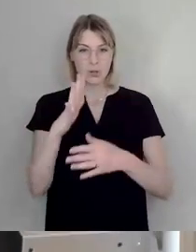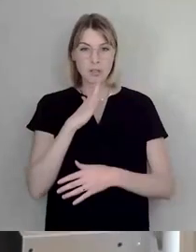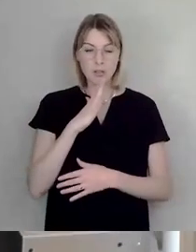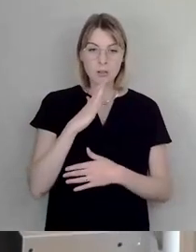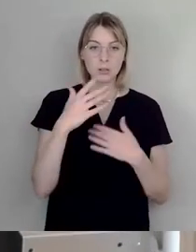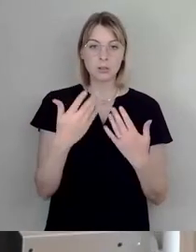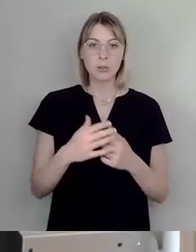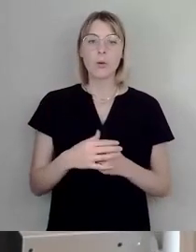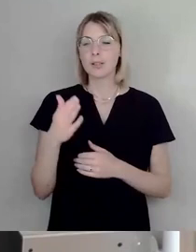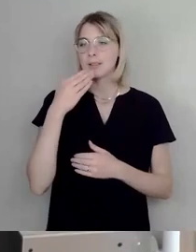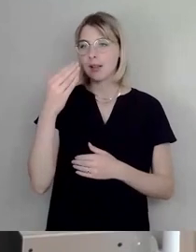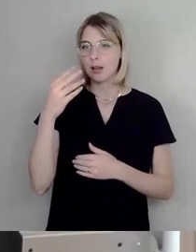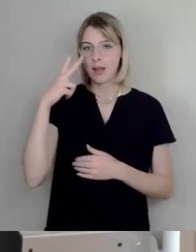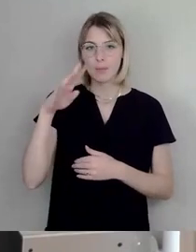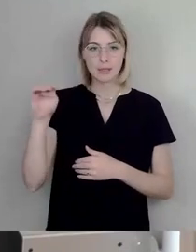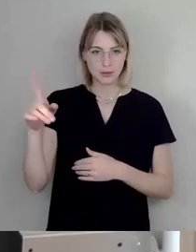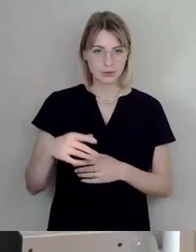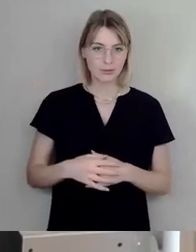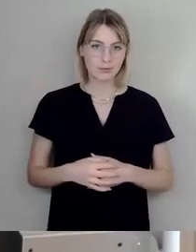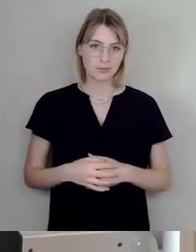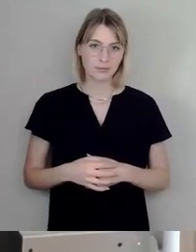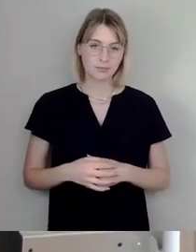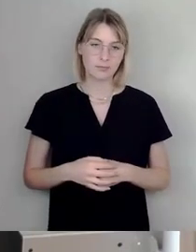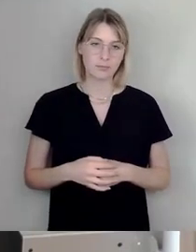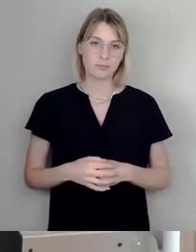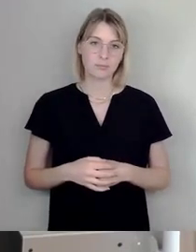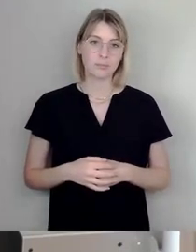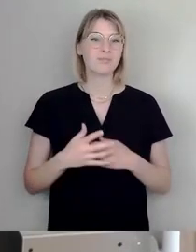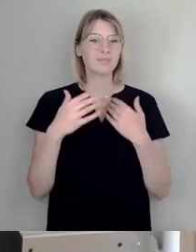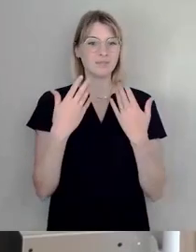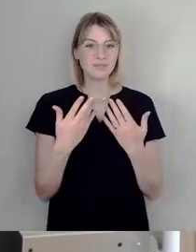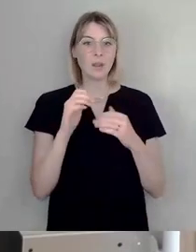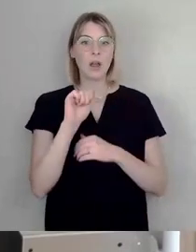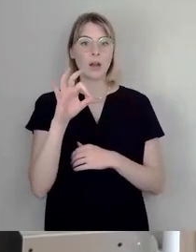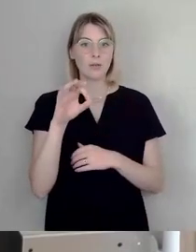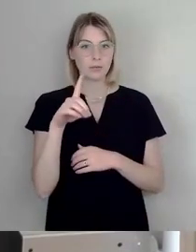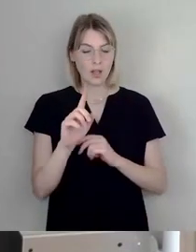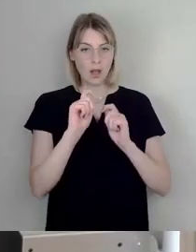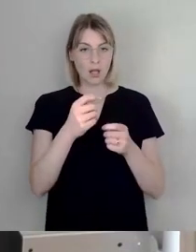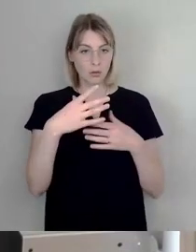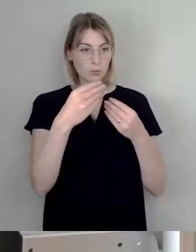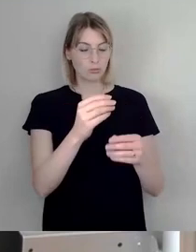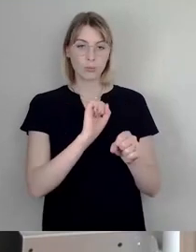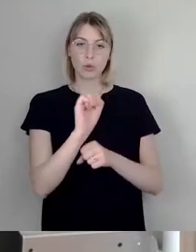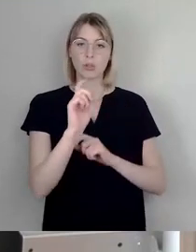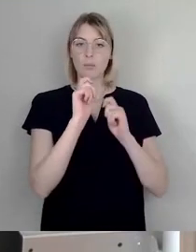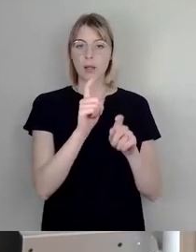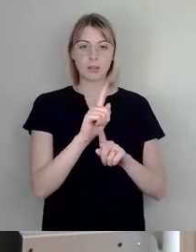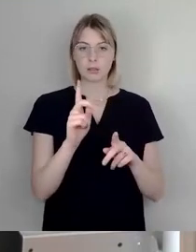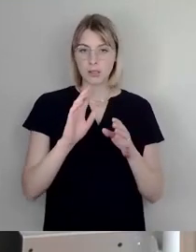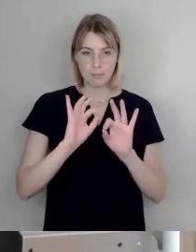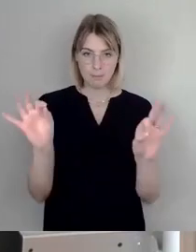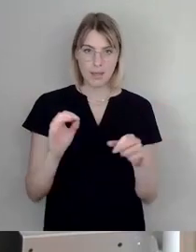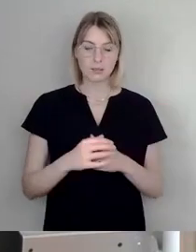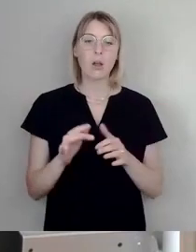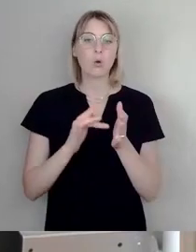Nein, der Antrag wird nicht besser, dass er jetzt von der AfD übernommen worden ist, weil natürlich seine Grundproblematik gar nicht erkannt worden ist. Es hat